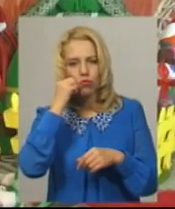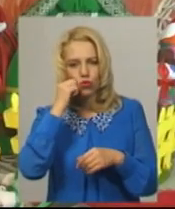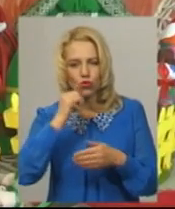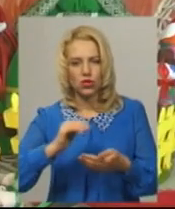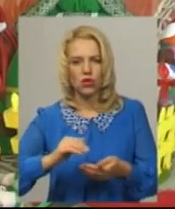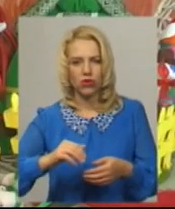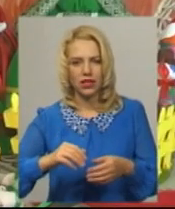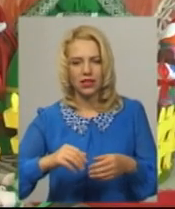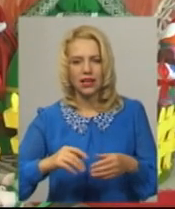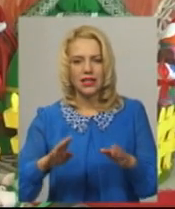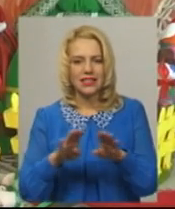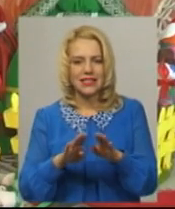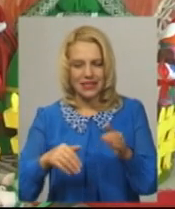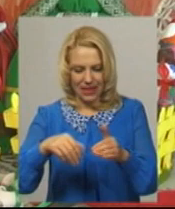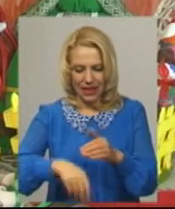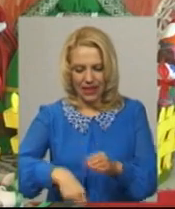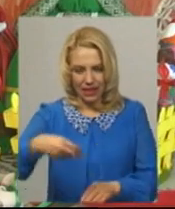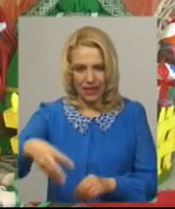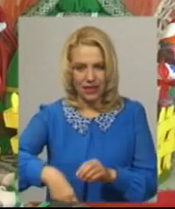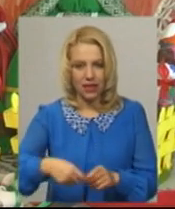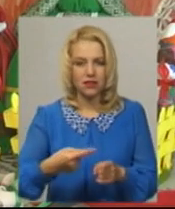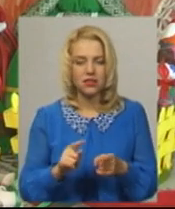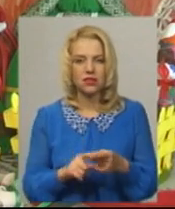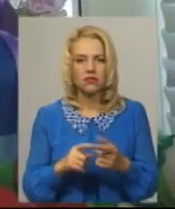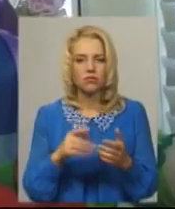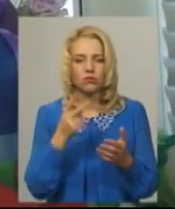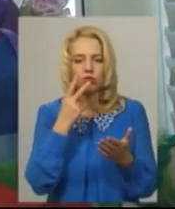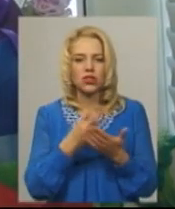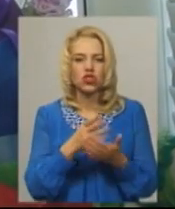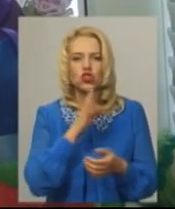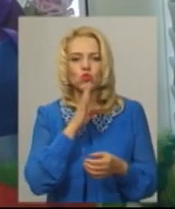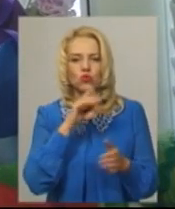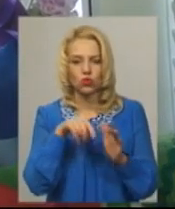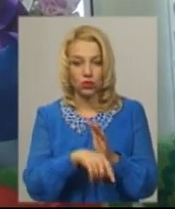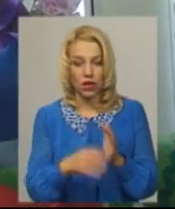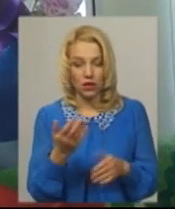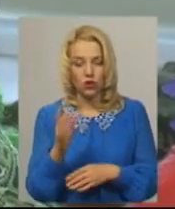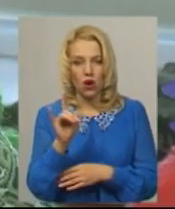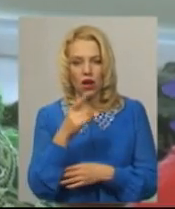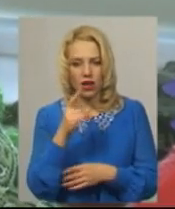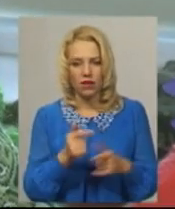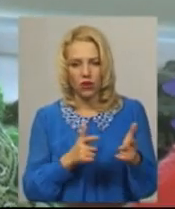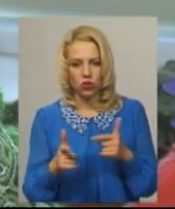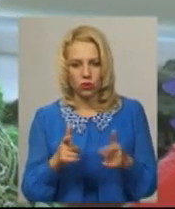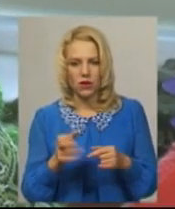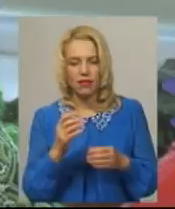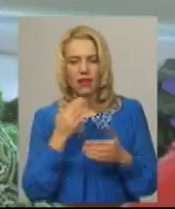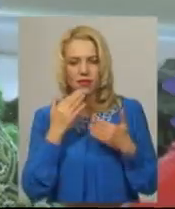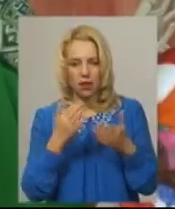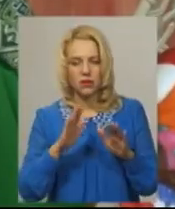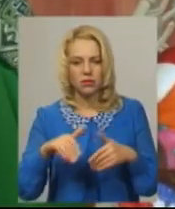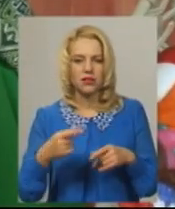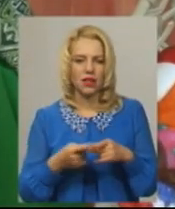розкриття глибинної внутрішньої жіночої суті. За її словами, якщо ляльки виготовляють на певний запит, то після його